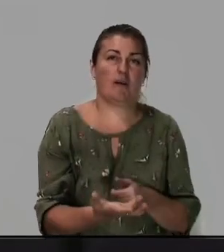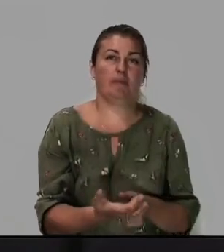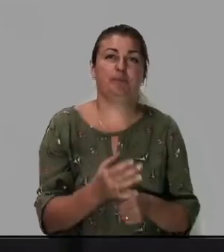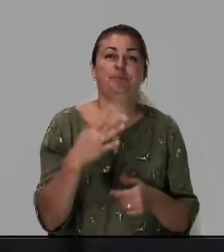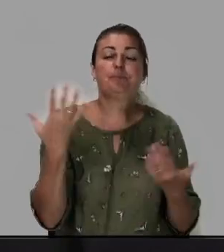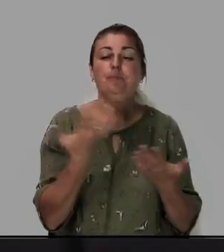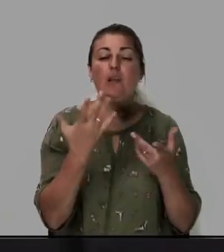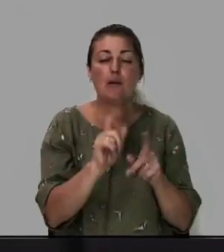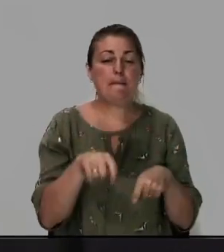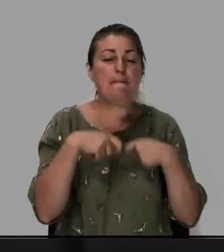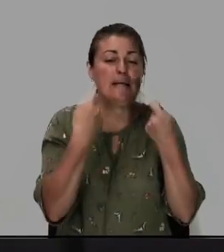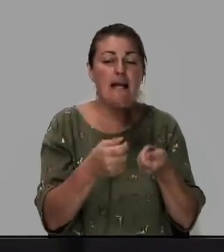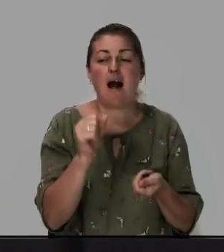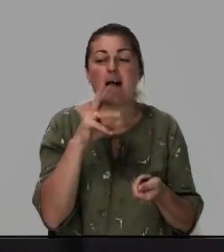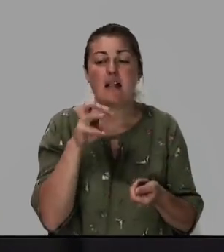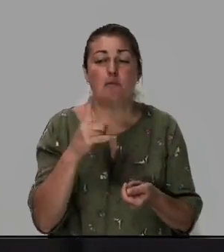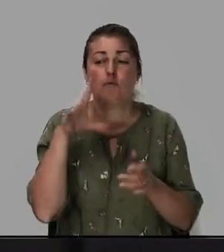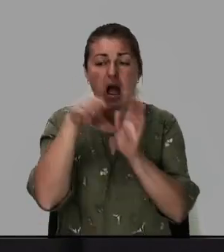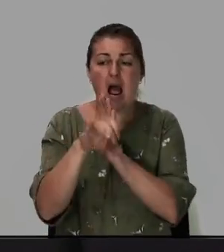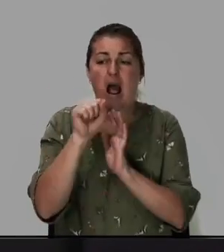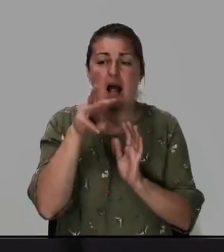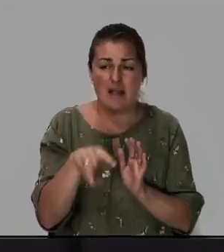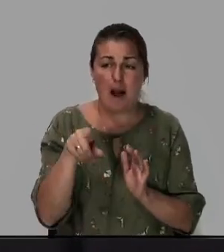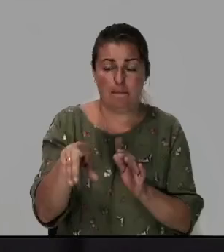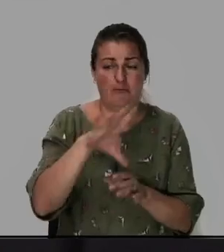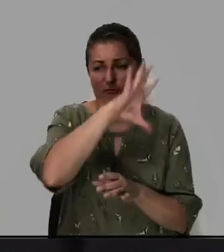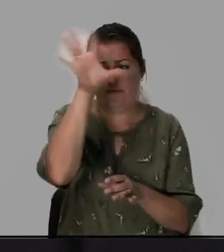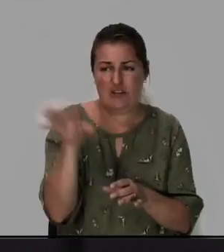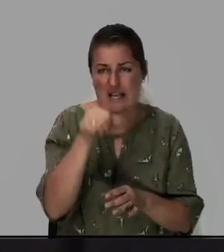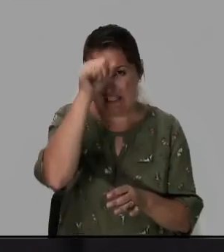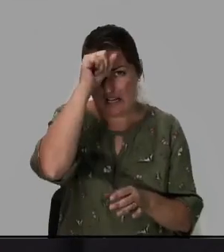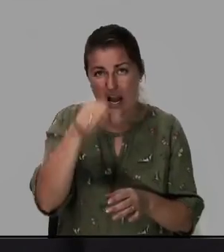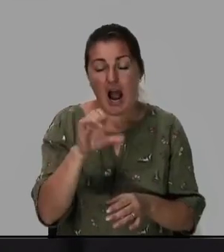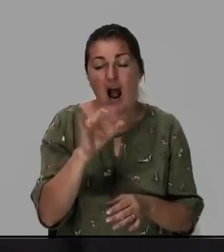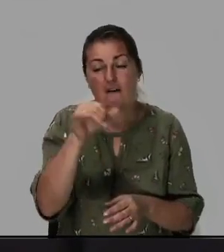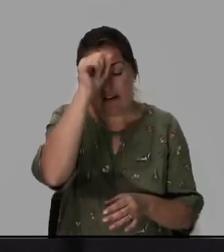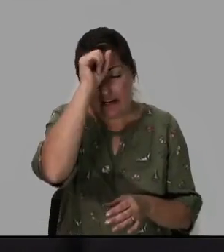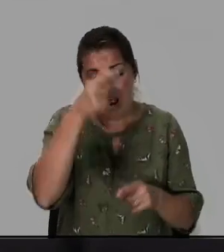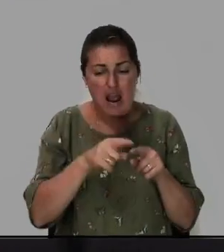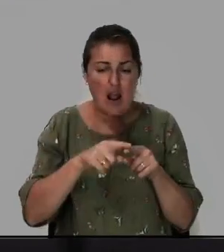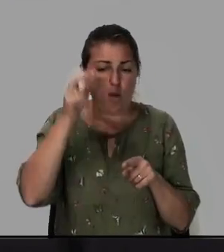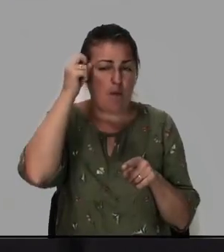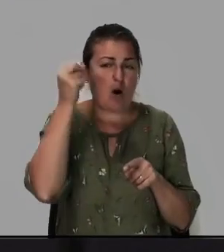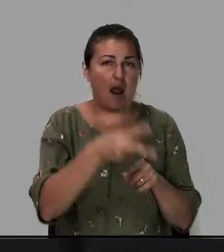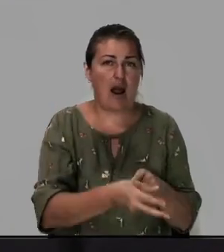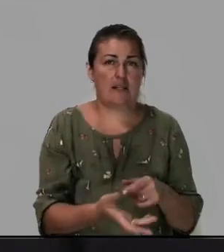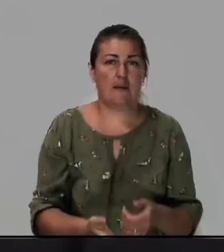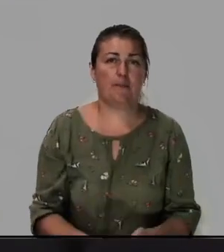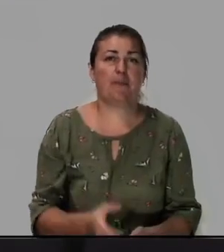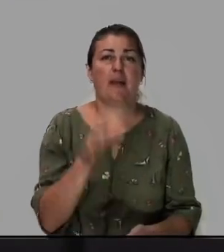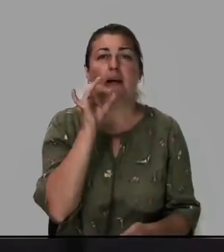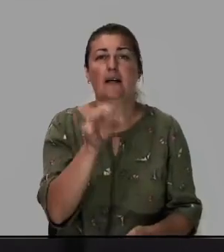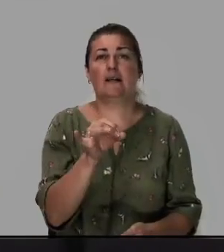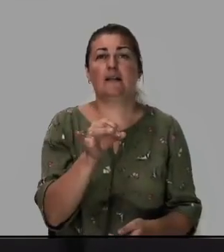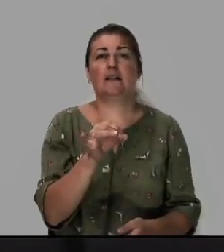который передался Адам, потому что в Адаме все согрешили. А в грехе это проклятие. И